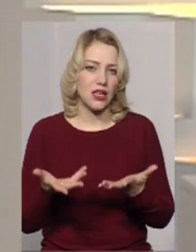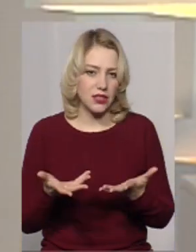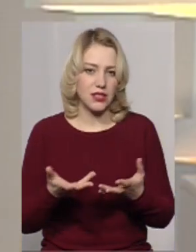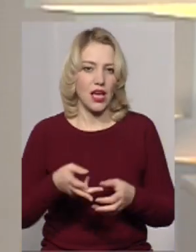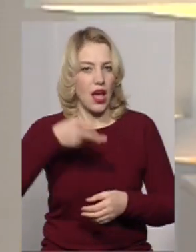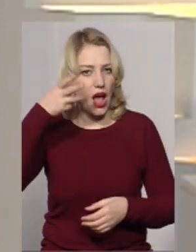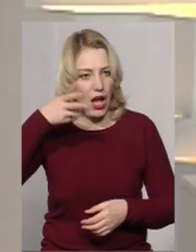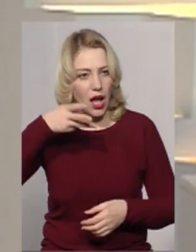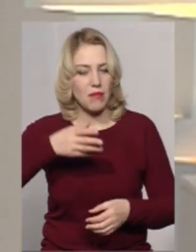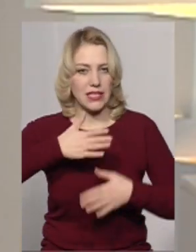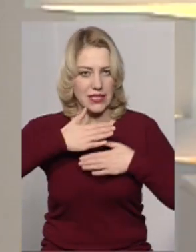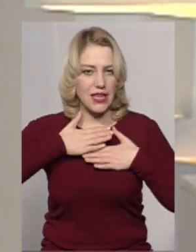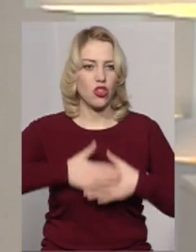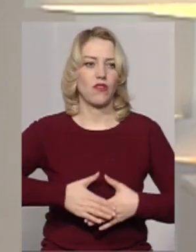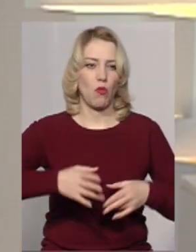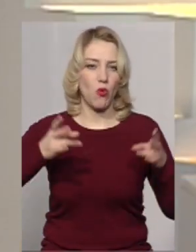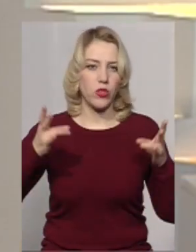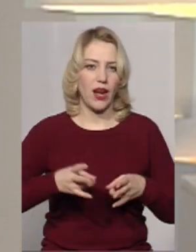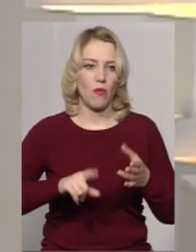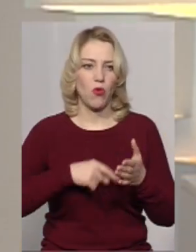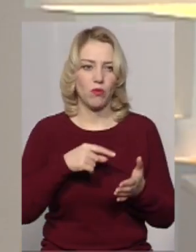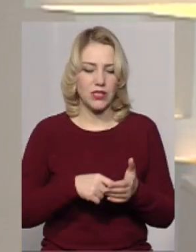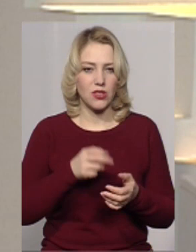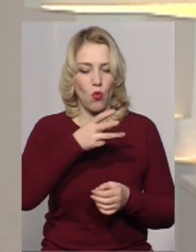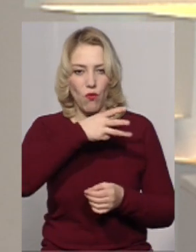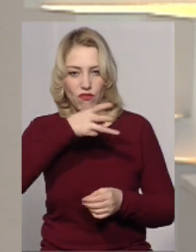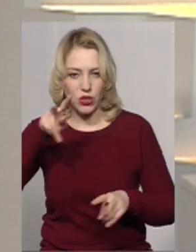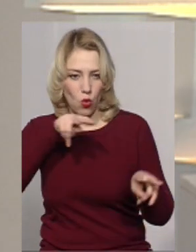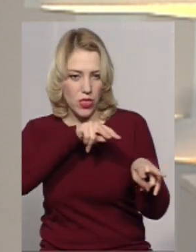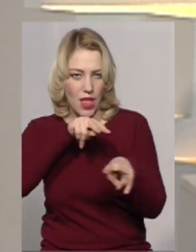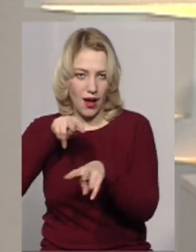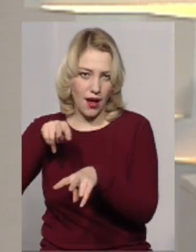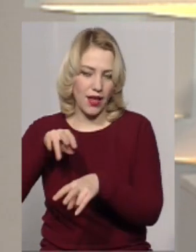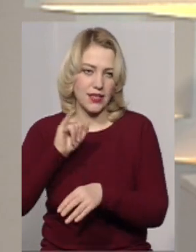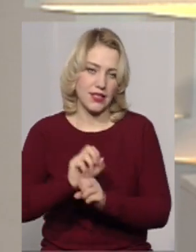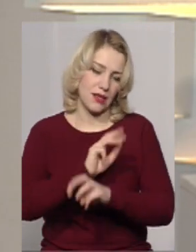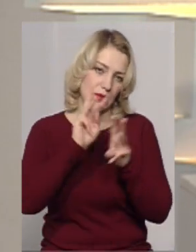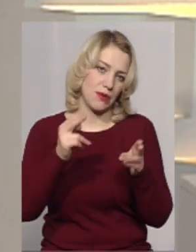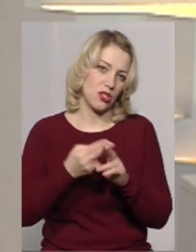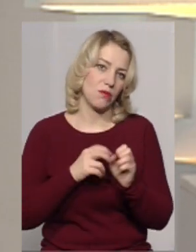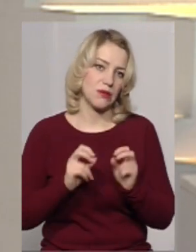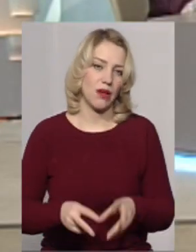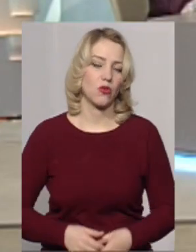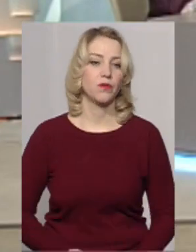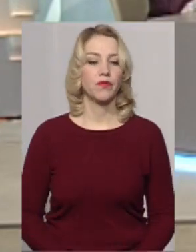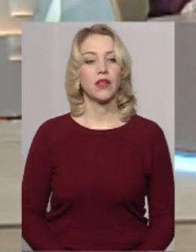камер задовольнить потребу міста у відеонагляді і, ну, забезпечить безпеку.